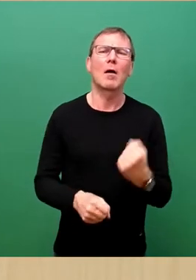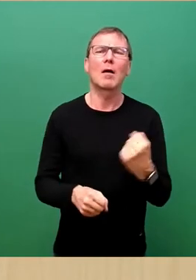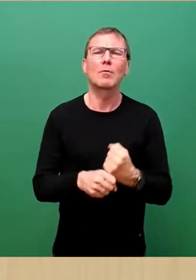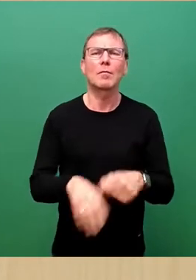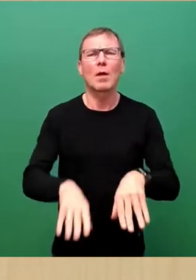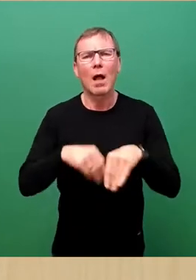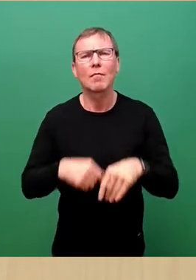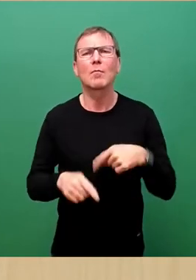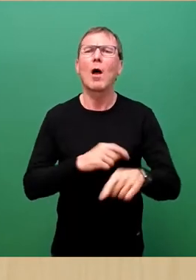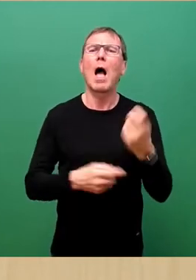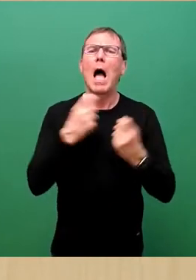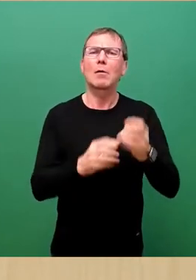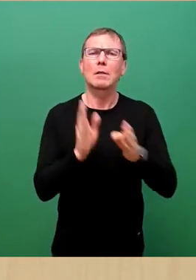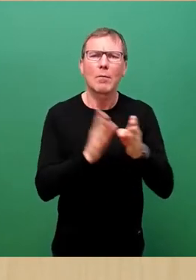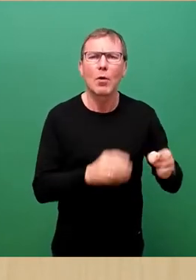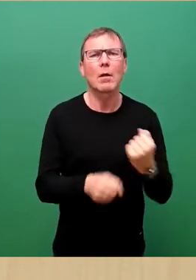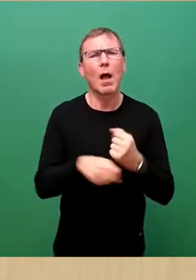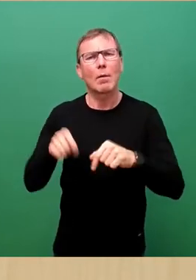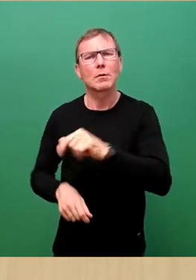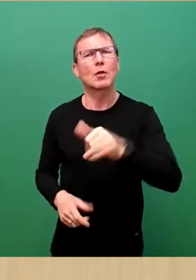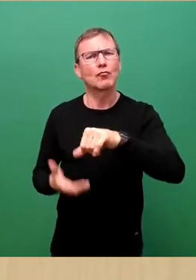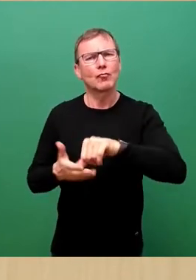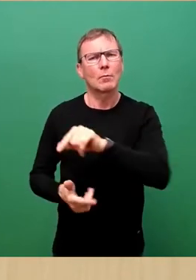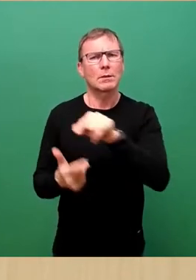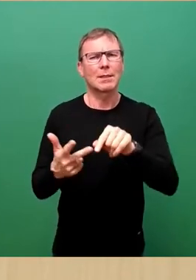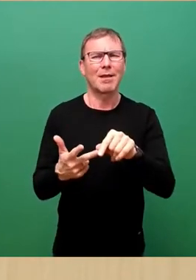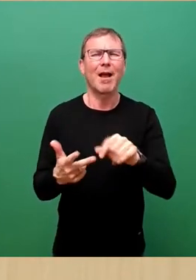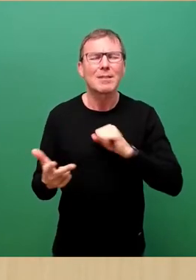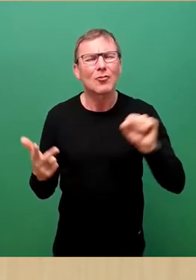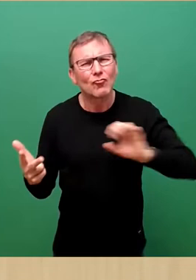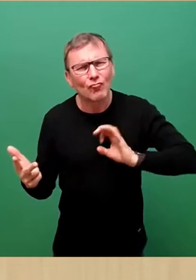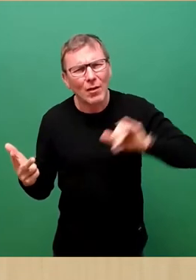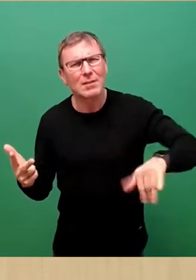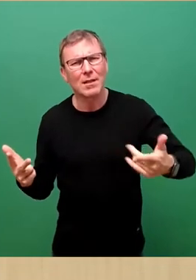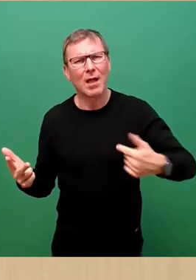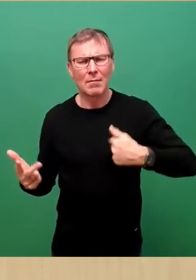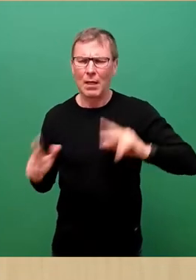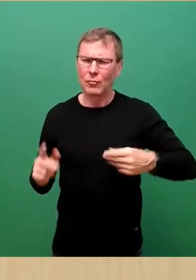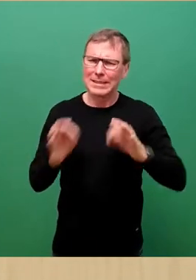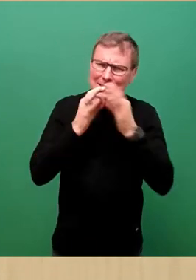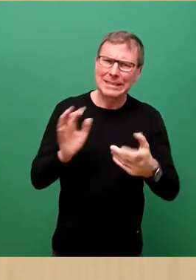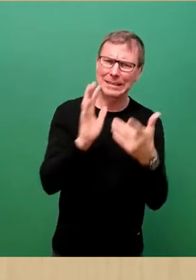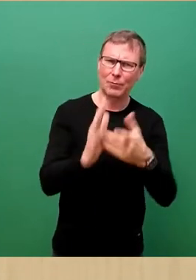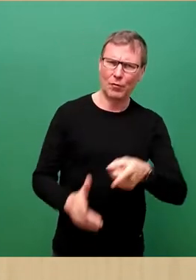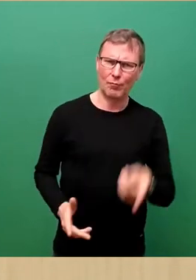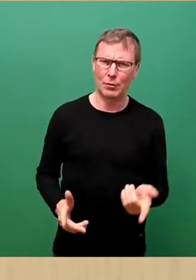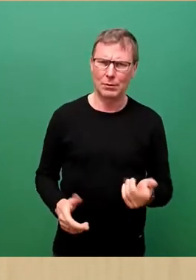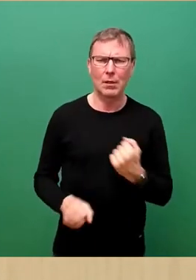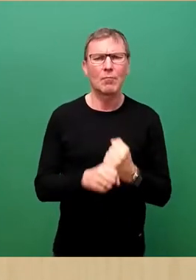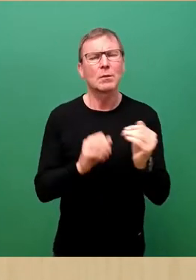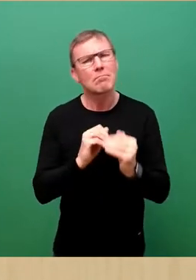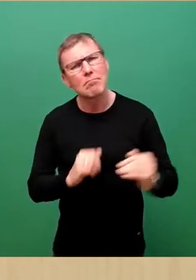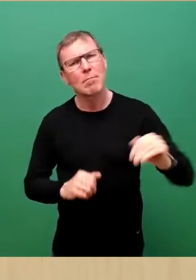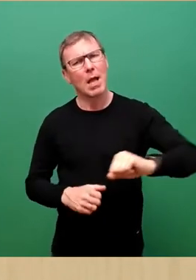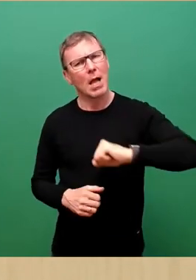Ausländerbehörde und Arbeitsagentur und Jobcenter öffnen Möglichkeiten, die wir als Stadt genauer prüfen müssen. Wir müssen mehr und vor allem schnellere Möglichkeiten